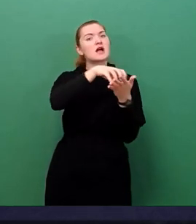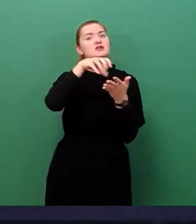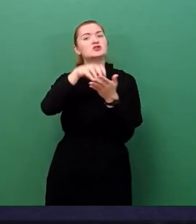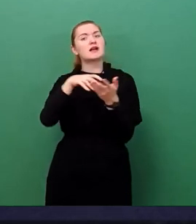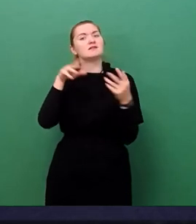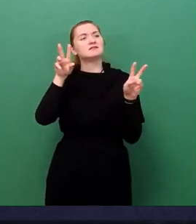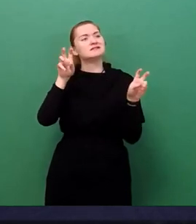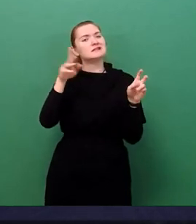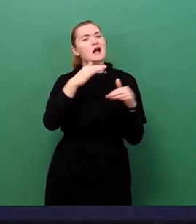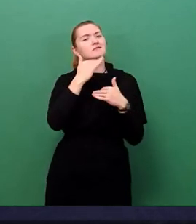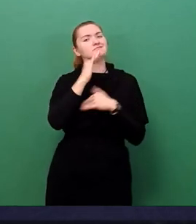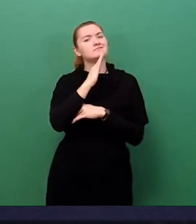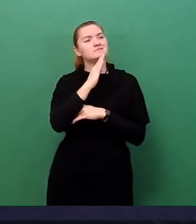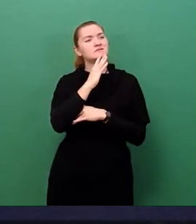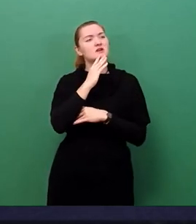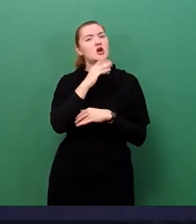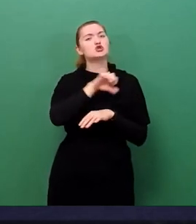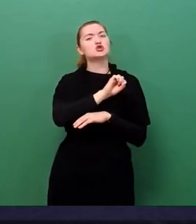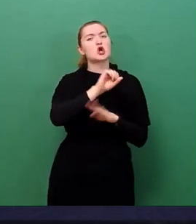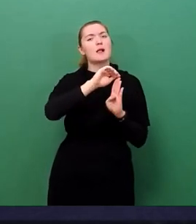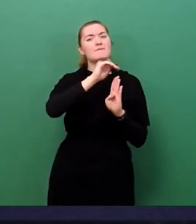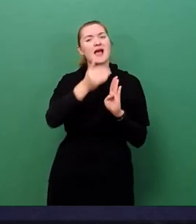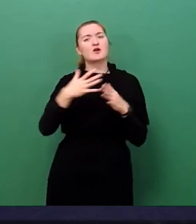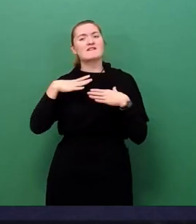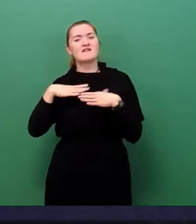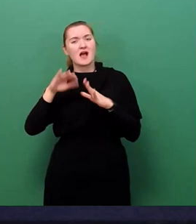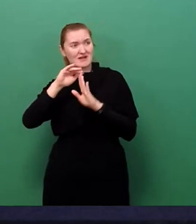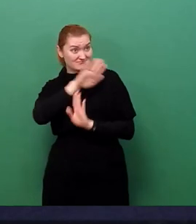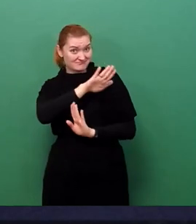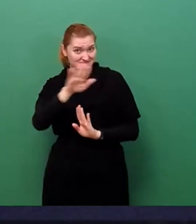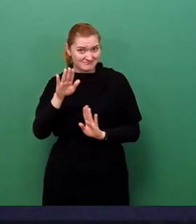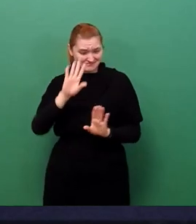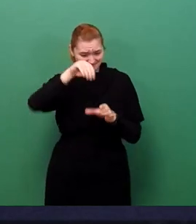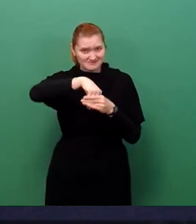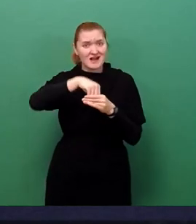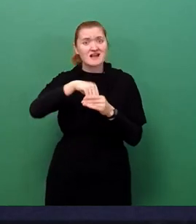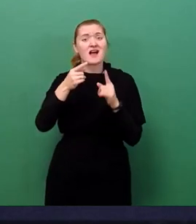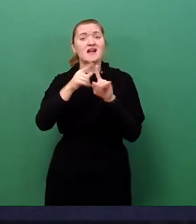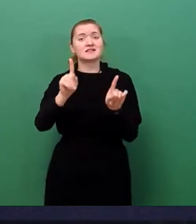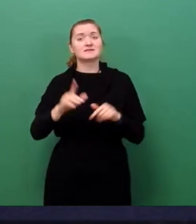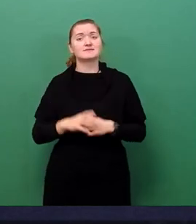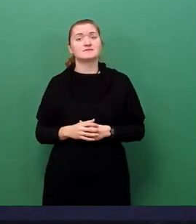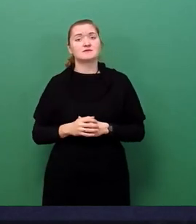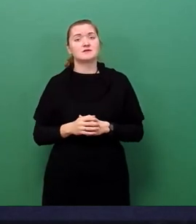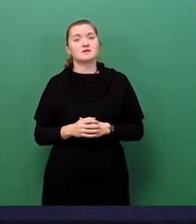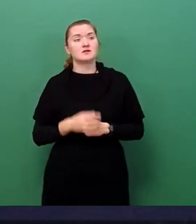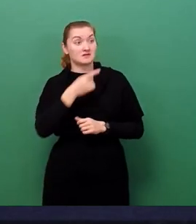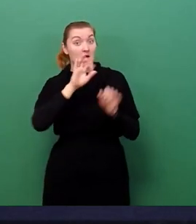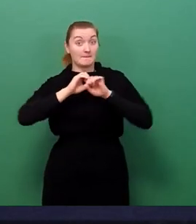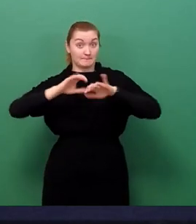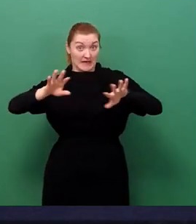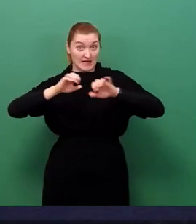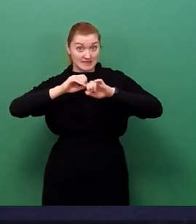Freiberg indes ist eine andere. Und wer der medialen Berichterstattung auch